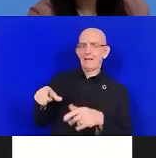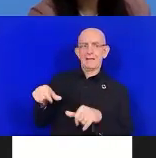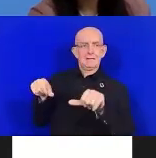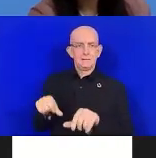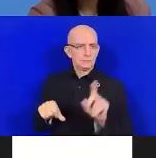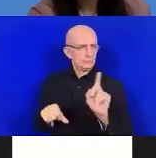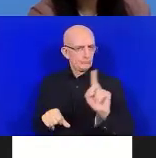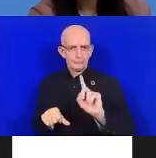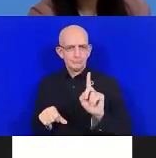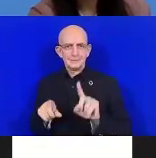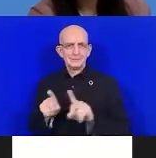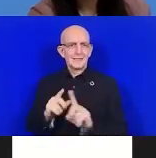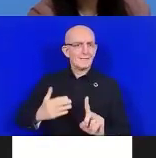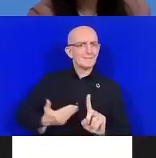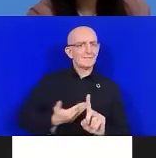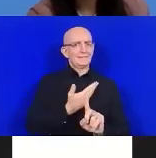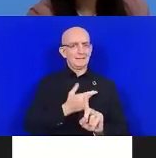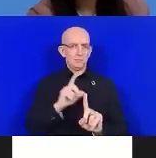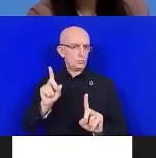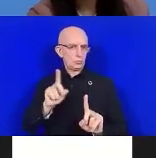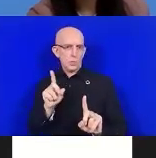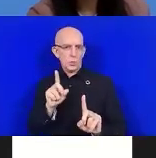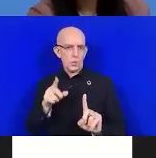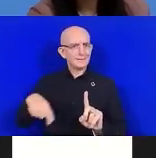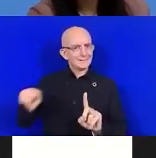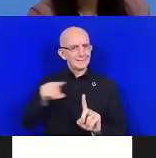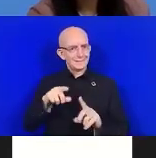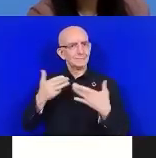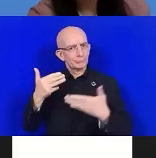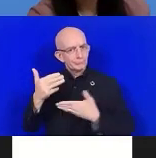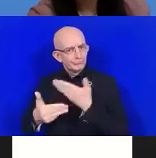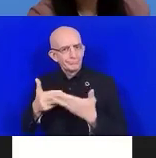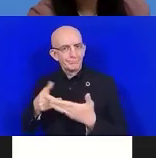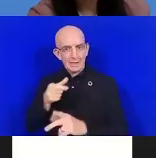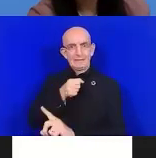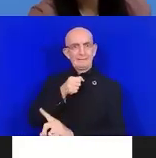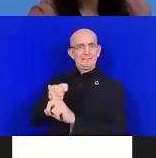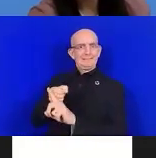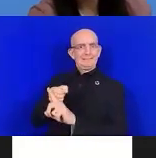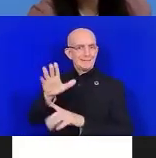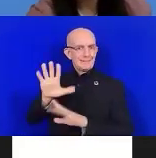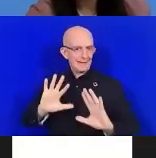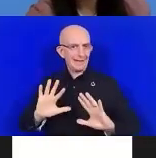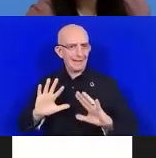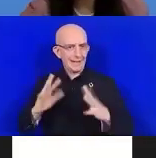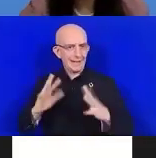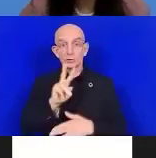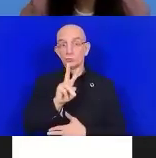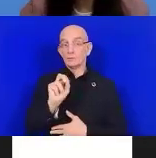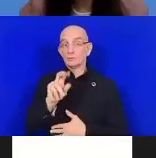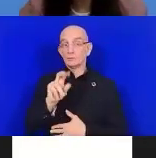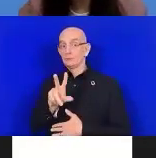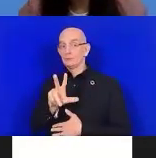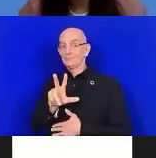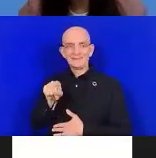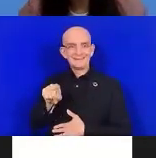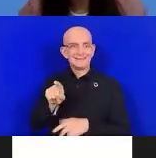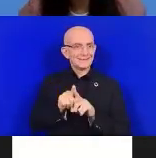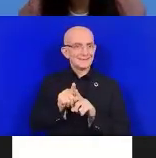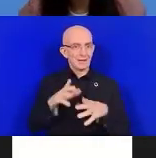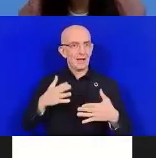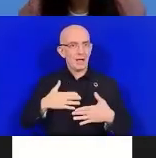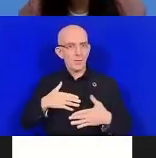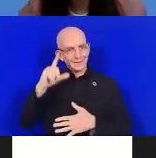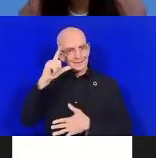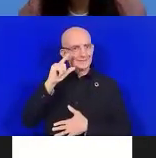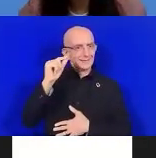de mise en œuvre du cadre Sendai et le Bureau des Nations Unies pour la réduction des risques de catastrophe a mené une étude en